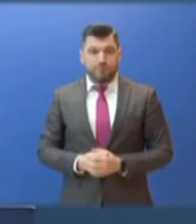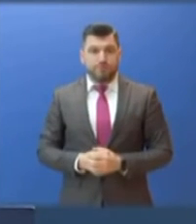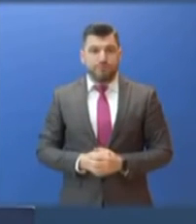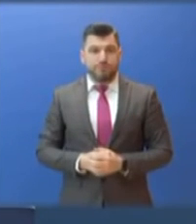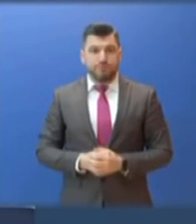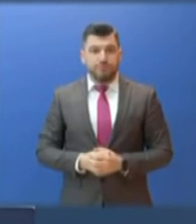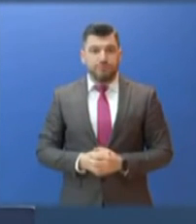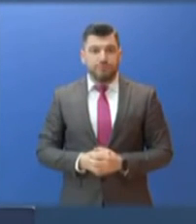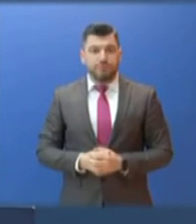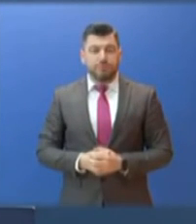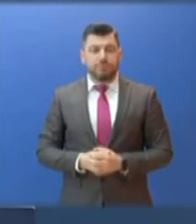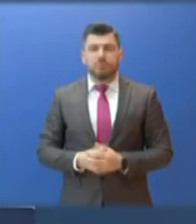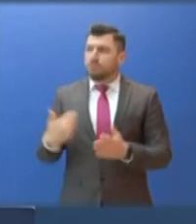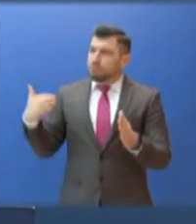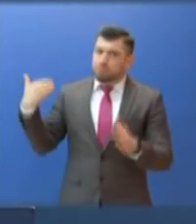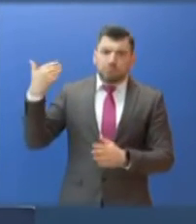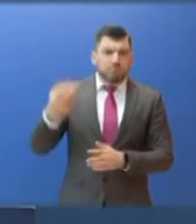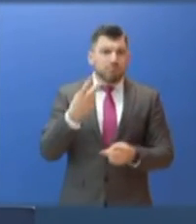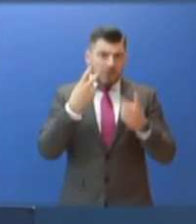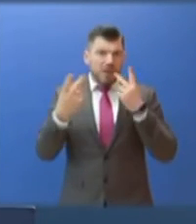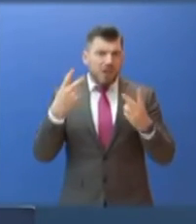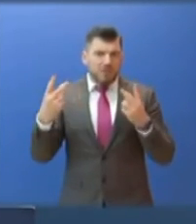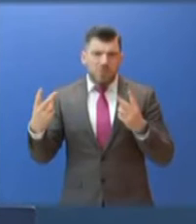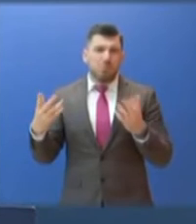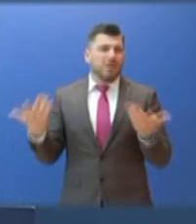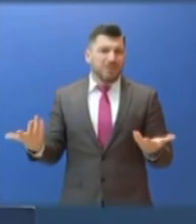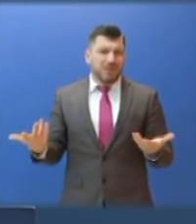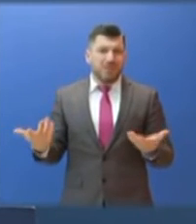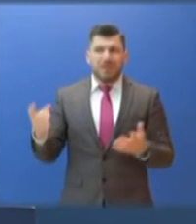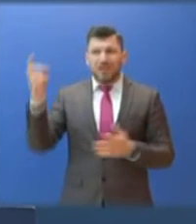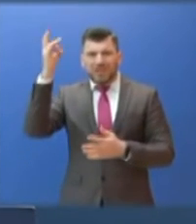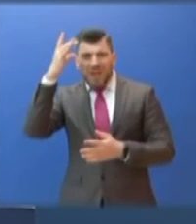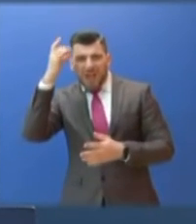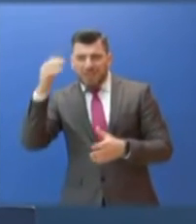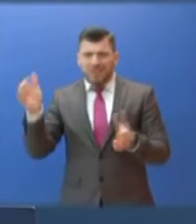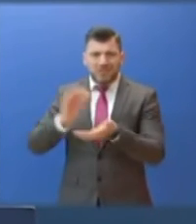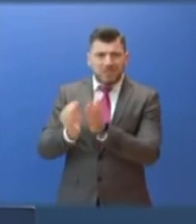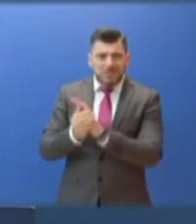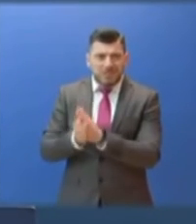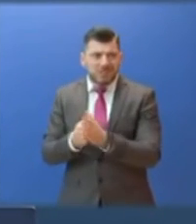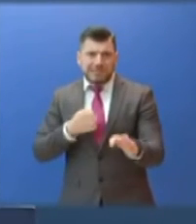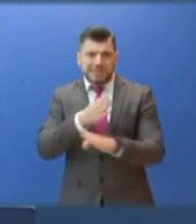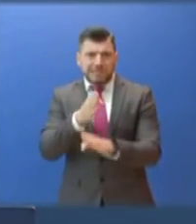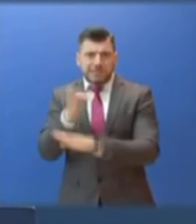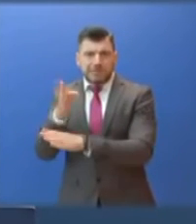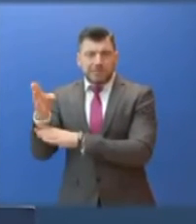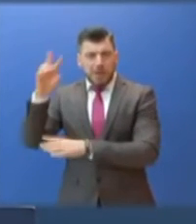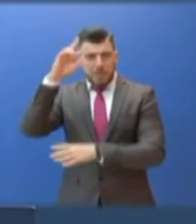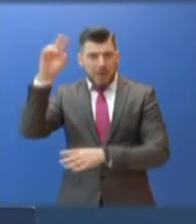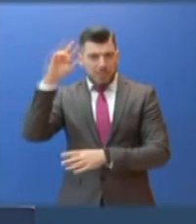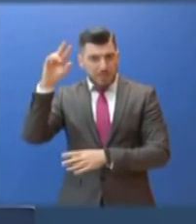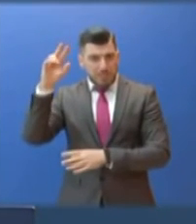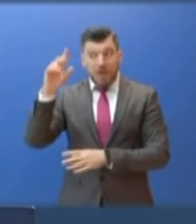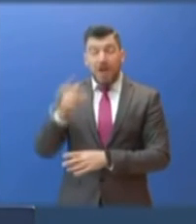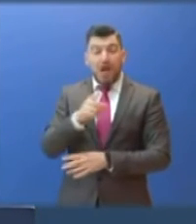θλιβερά παρακολουθούμε κυρίως το τελευταίο διάστημα από διάφορους τραμπούκους σε συγκεκριμένα πανεπιστημιακά ιδρύματα και για τα οποία,